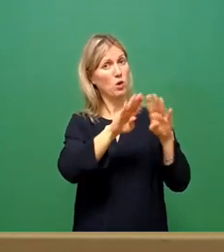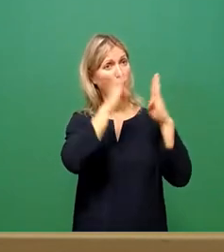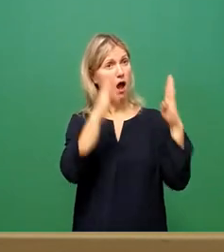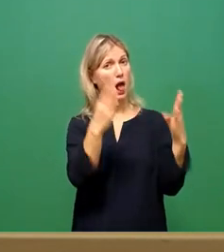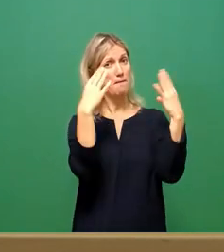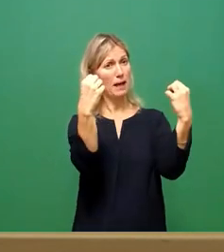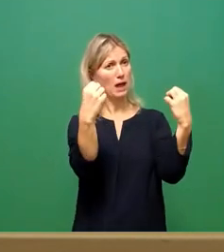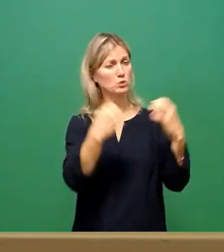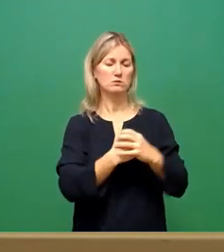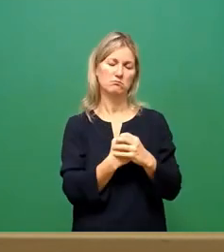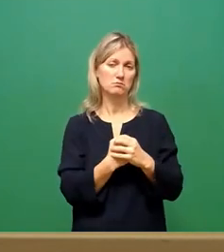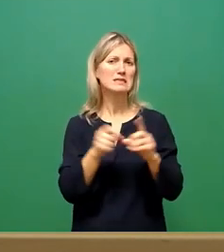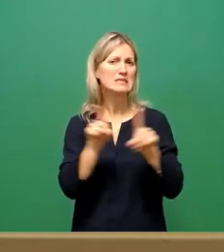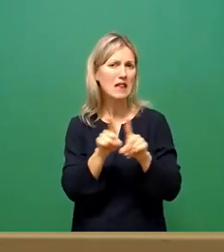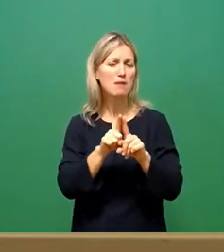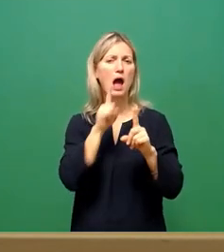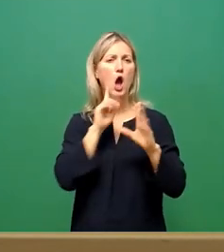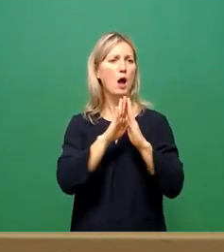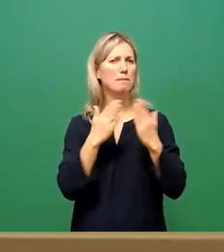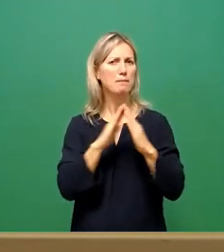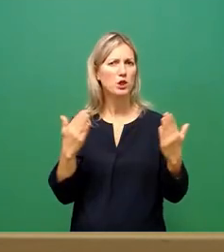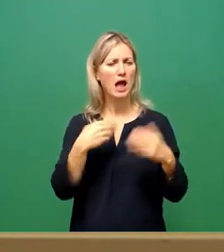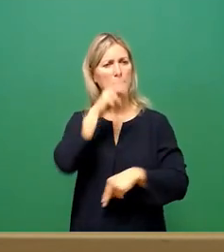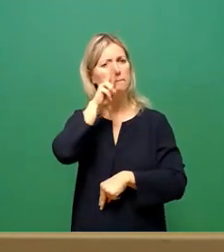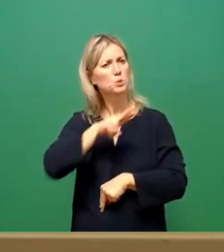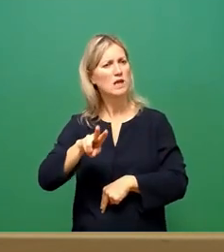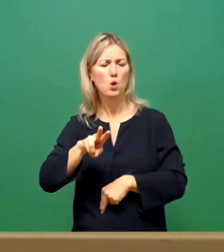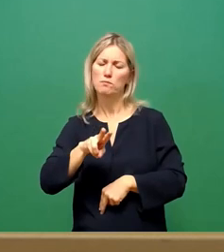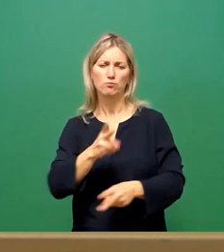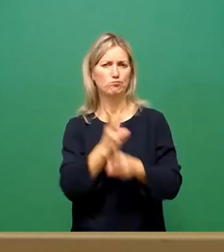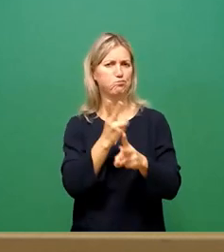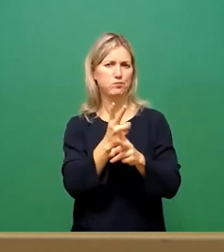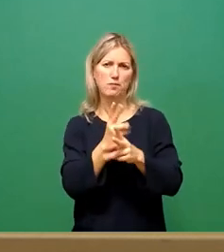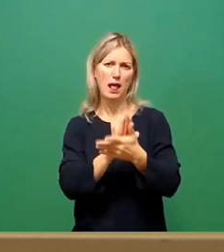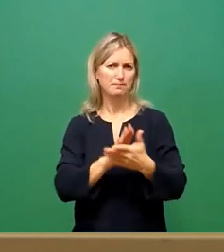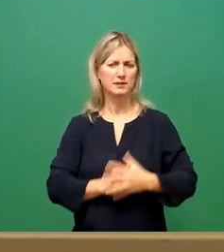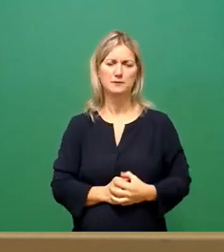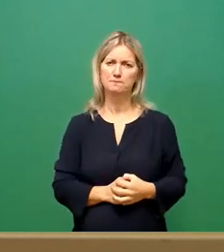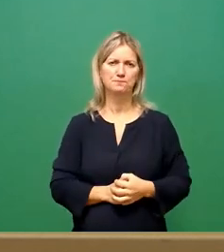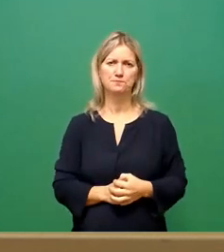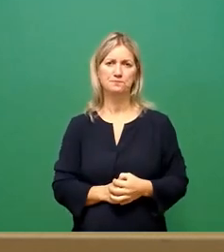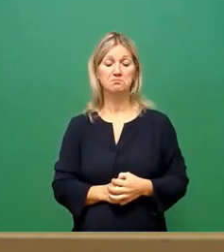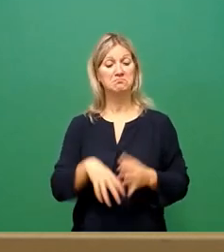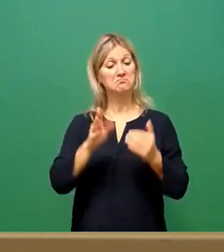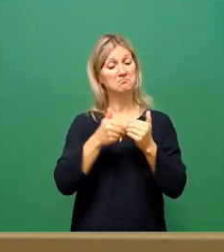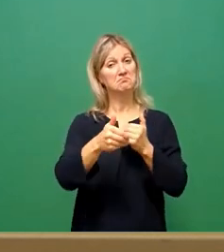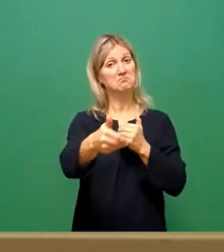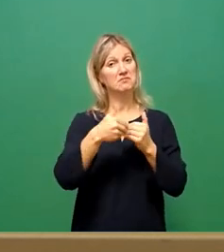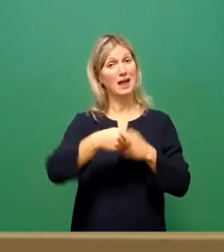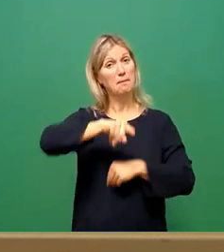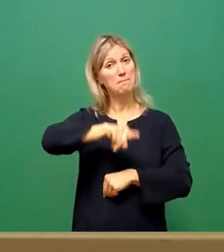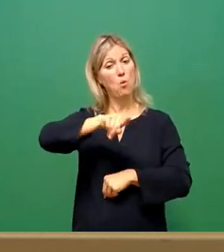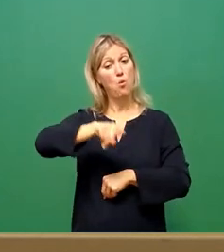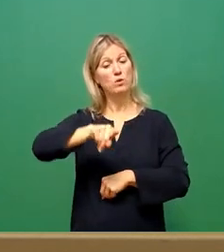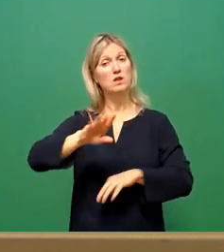Bibliotheken und Museen. Mit Blick auf die kommenden Monate sollen wir uns hüten, immer neue